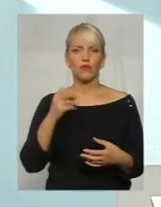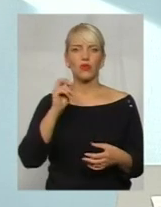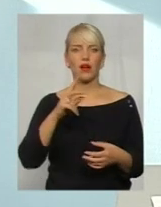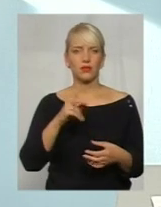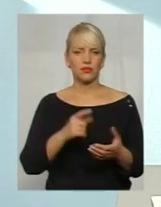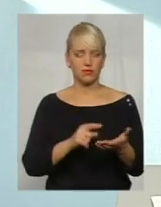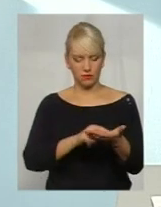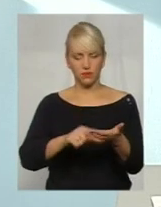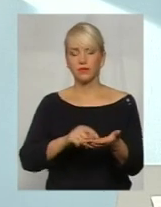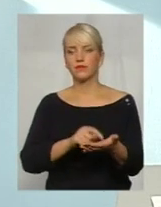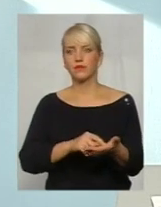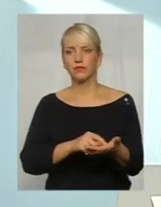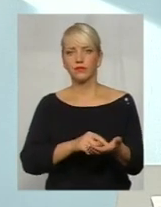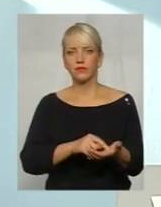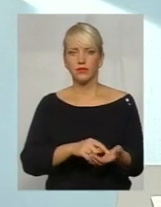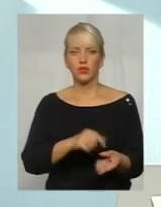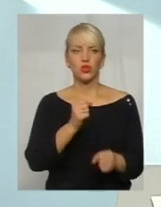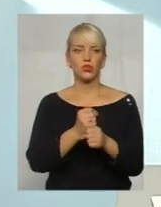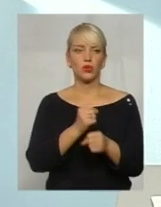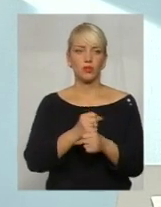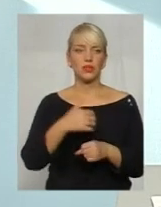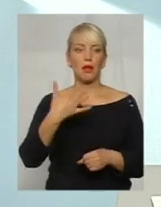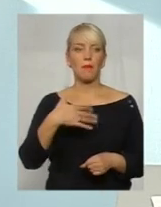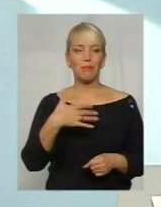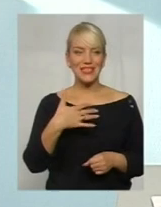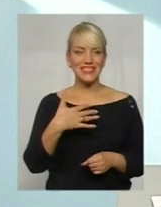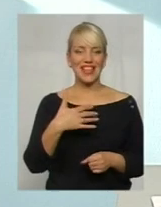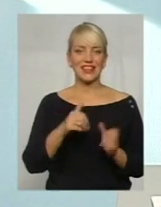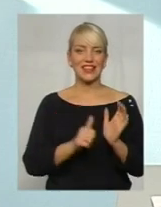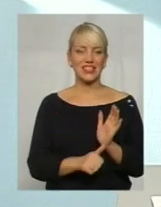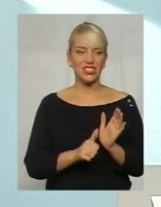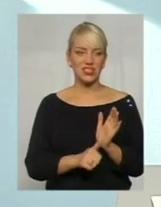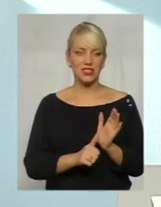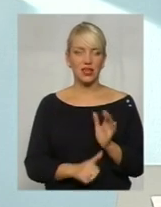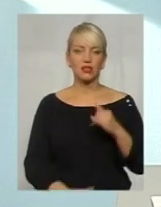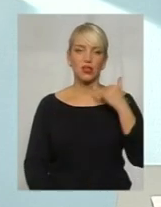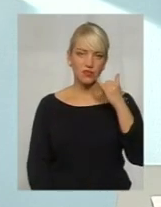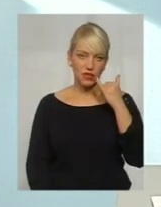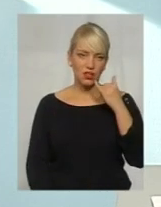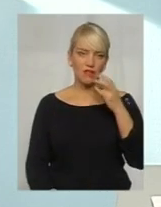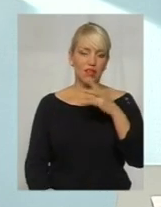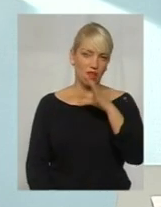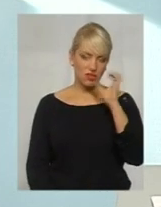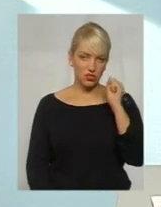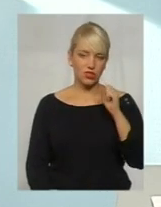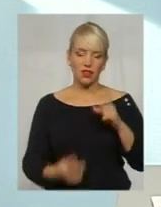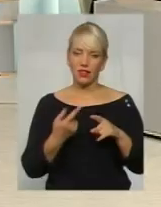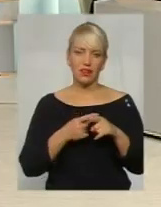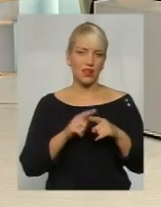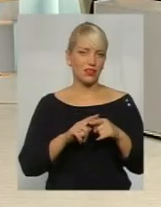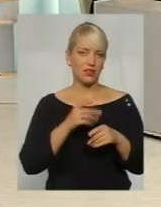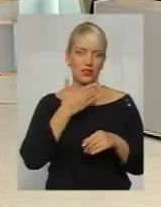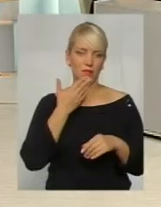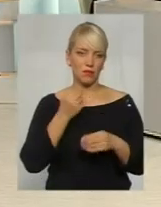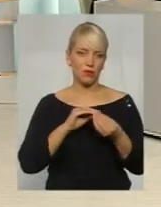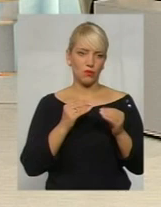кажуть народі, і зробити 50-60 дзвінків за ніч, це не є проблемою. Один з них, як то кажуть, клюне,